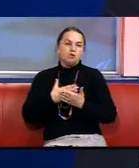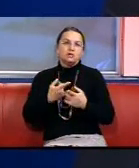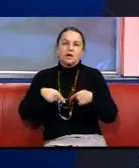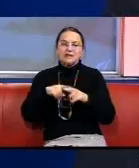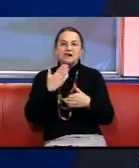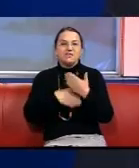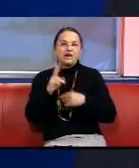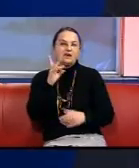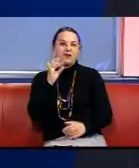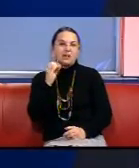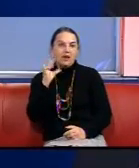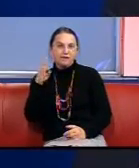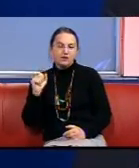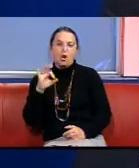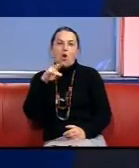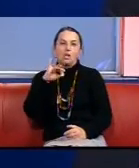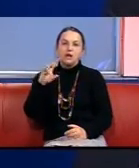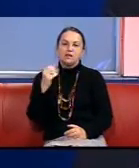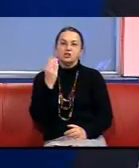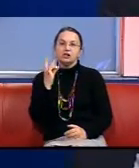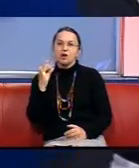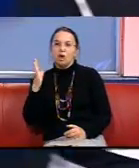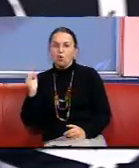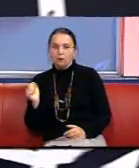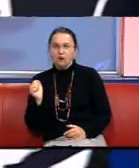інвалідів «Креавіта» Олена Шингарьова